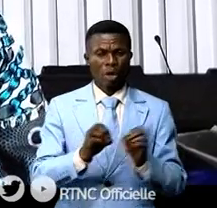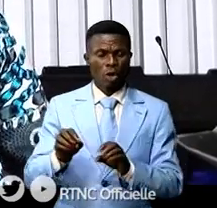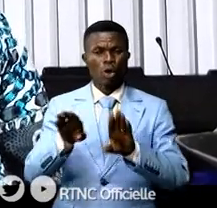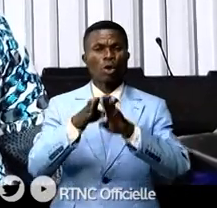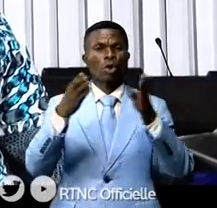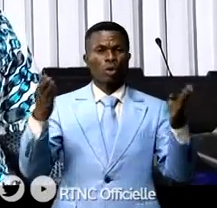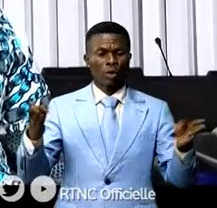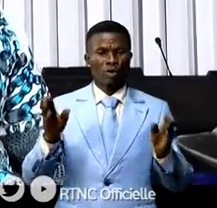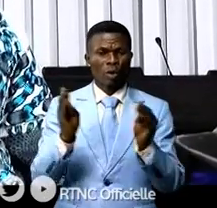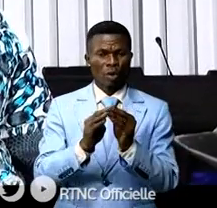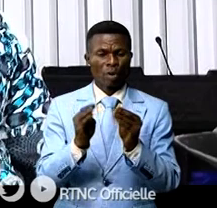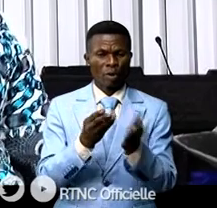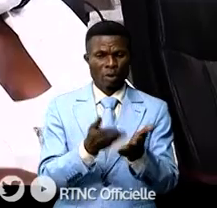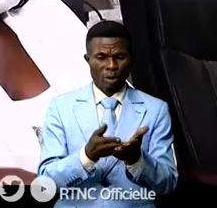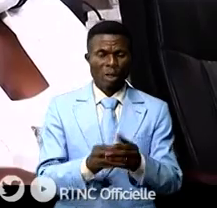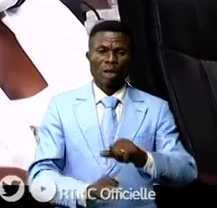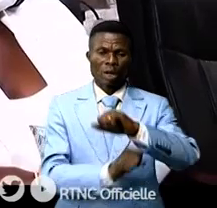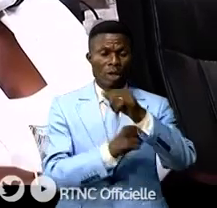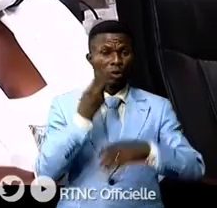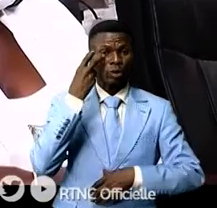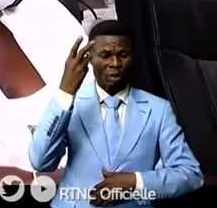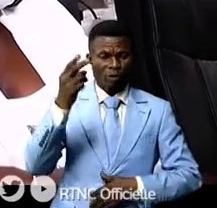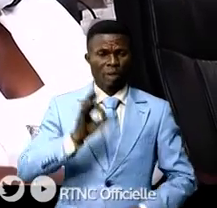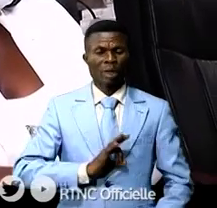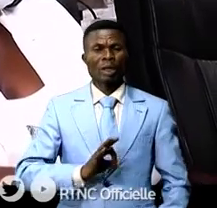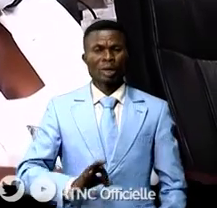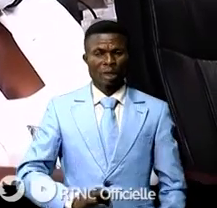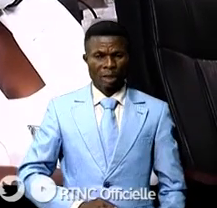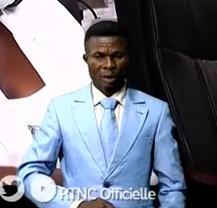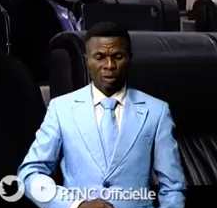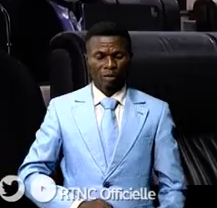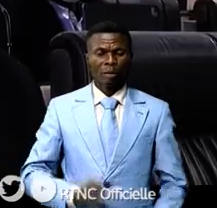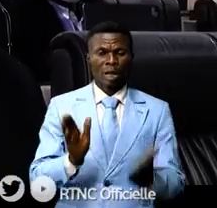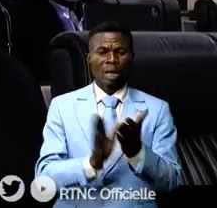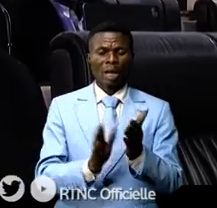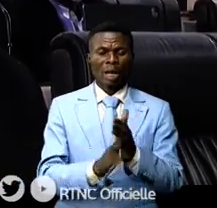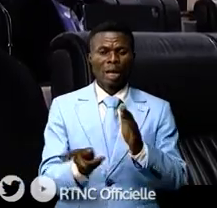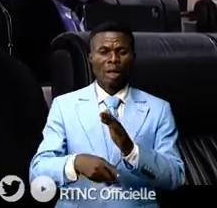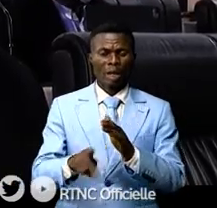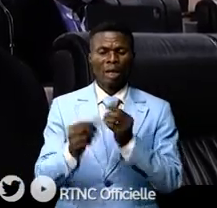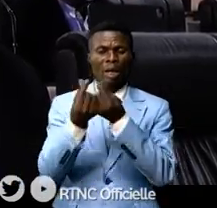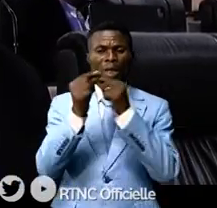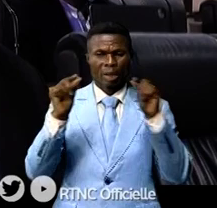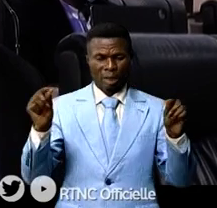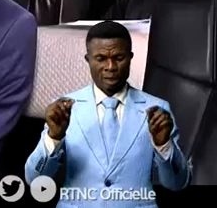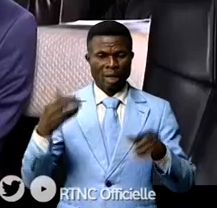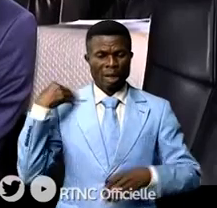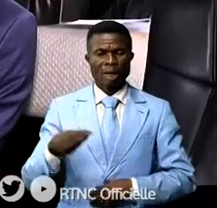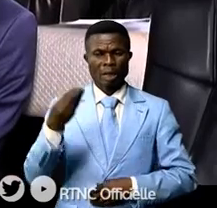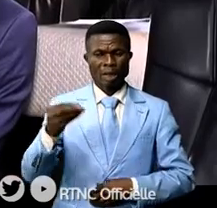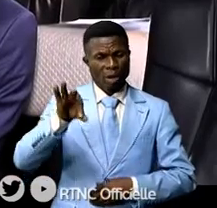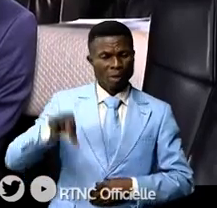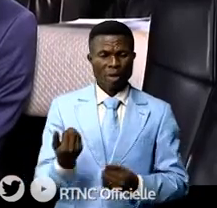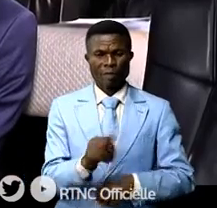'ouverture de ses assises et a appuyé la vision du chef de l'Etat qui est la gratuité de l'enseignement que l'Etat met au profit de ses